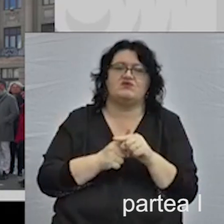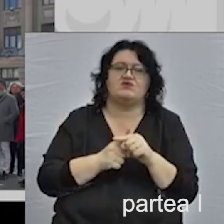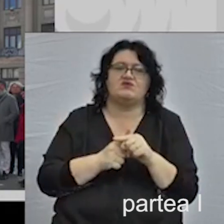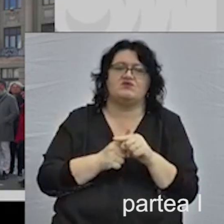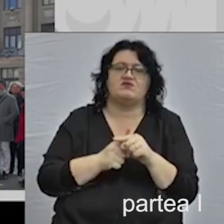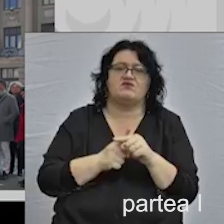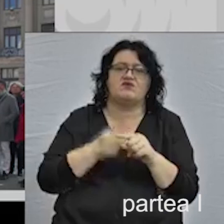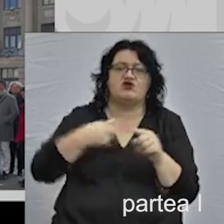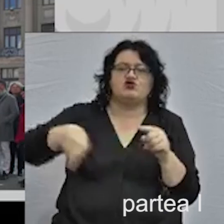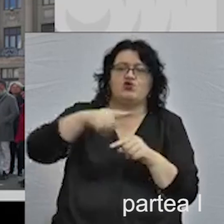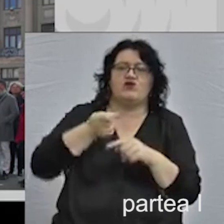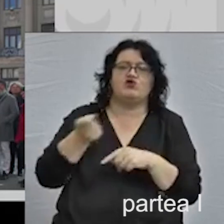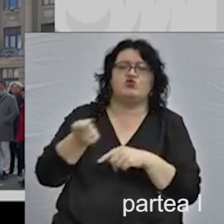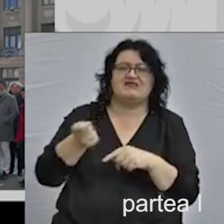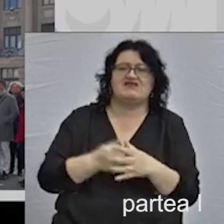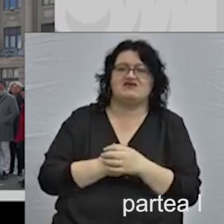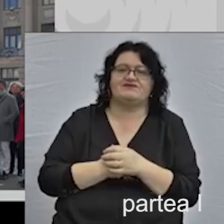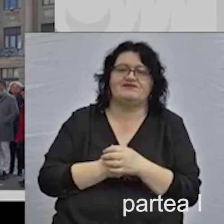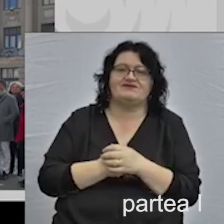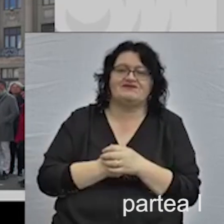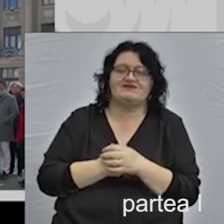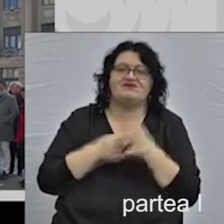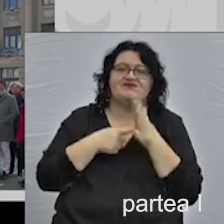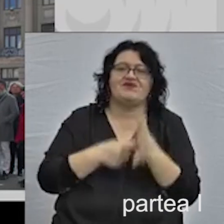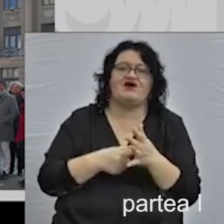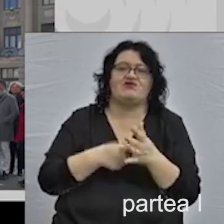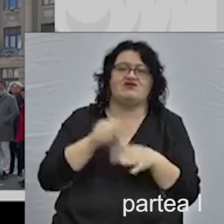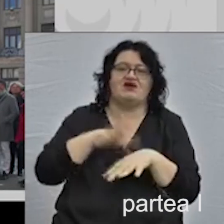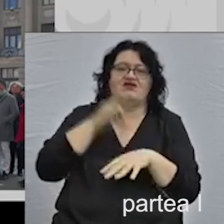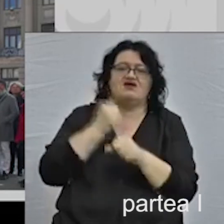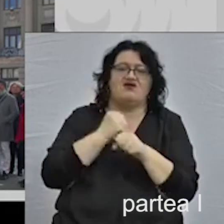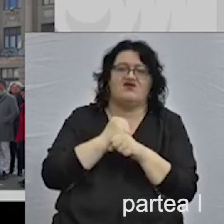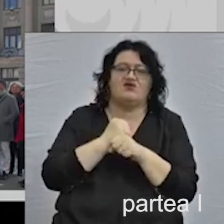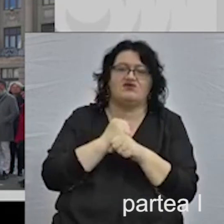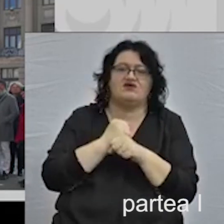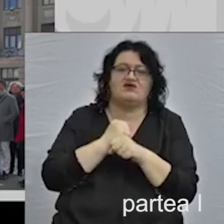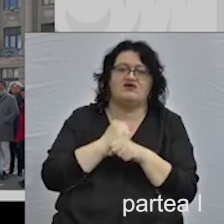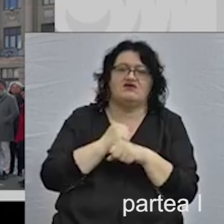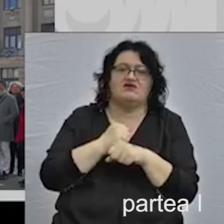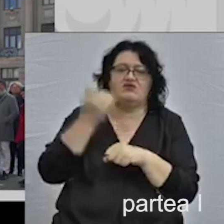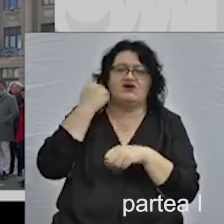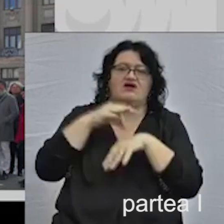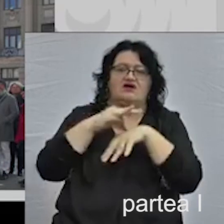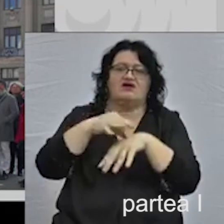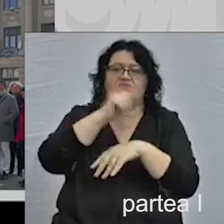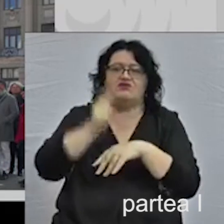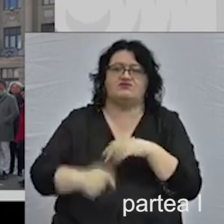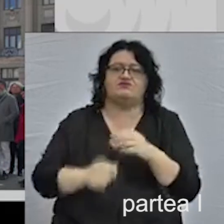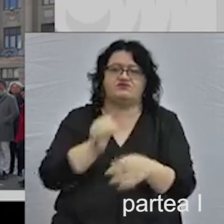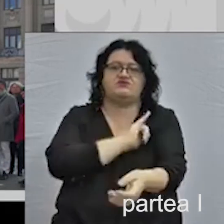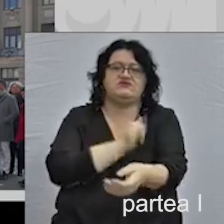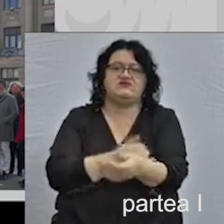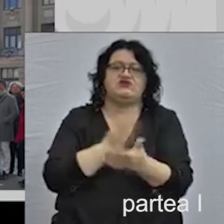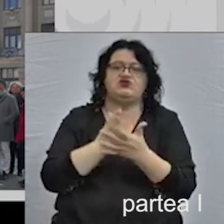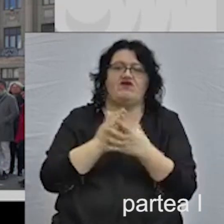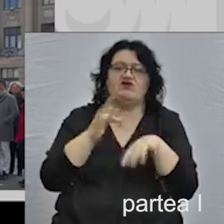circuit turistic. Acest concept a fost implementat la sugestia liderului de proiect, SEGED, și a